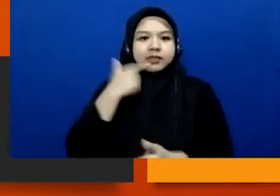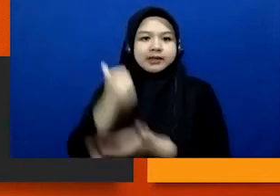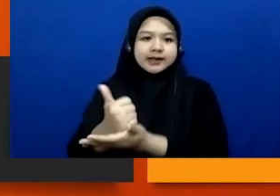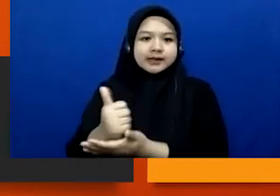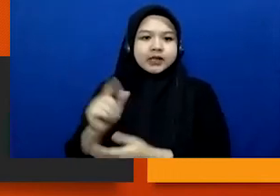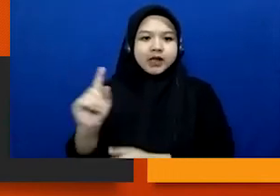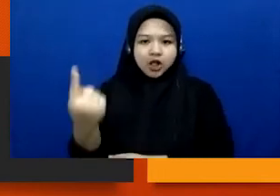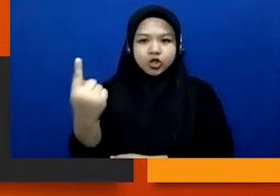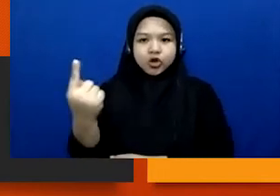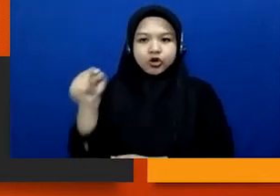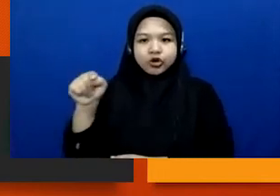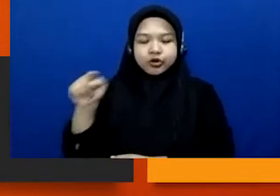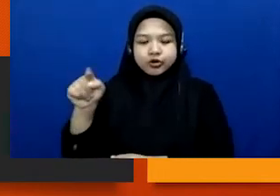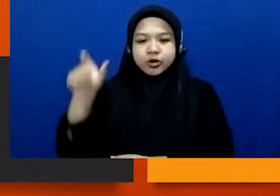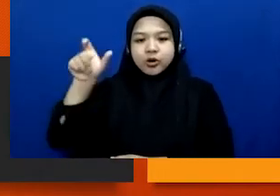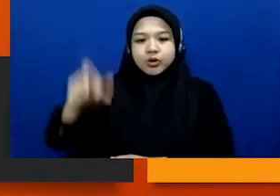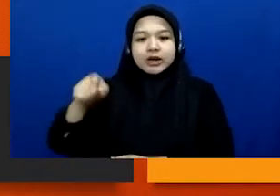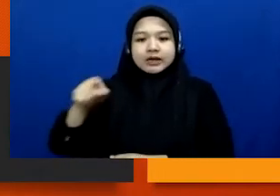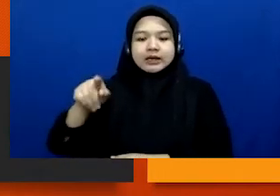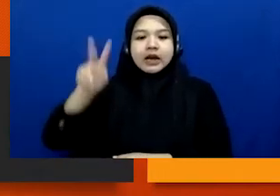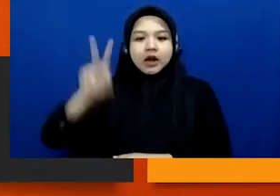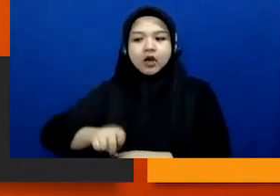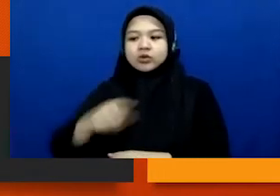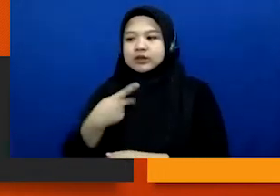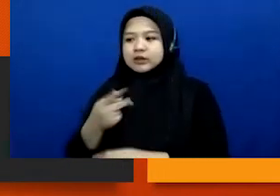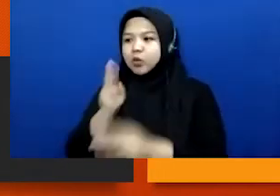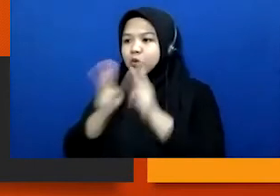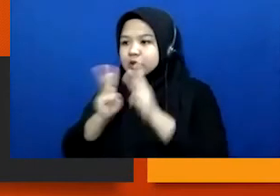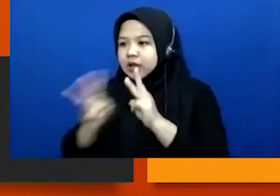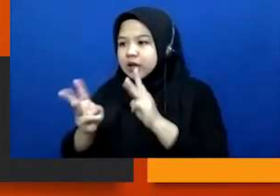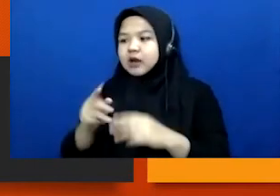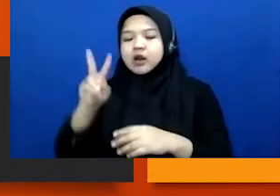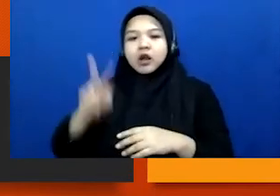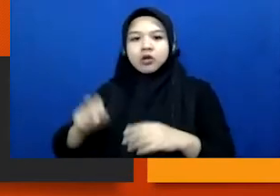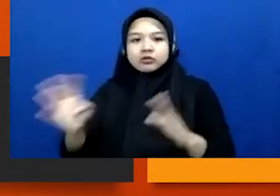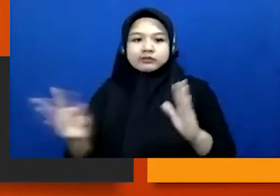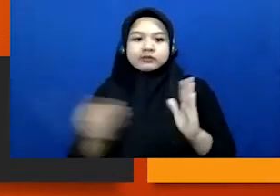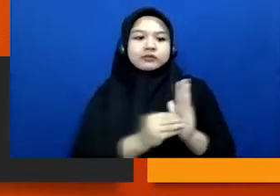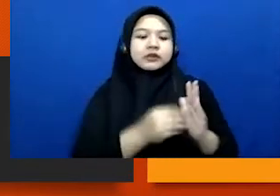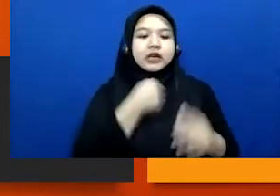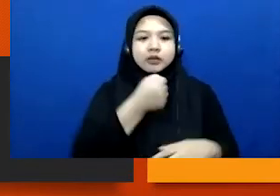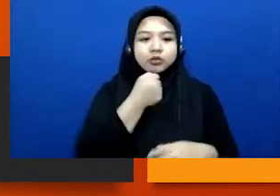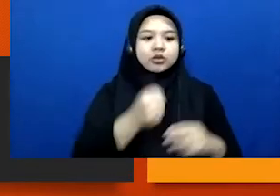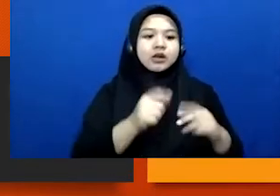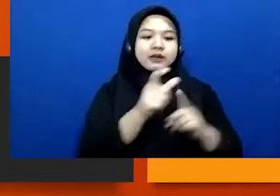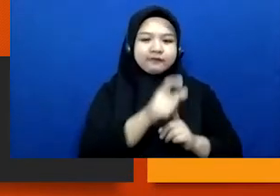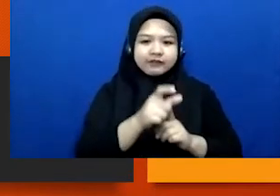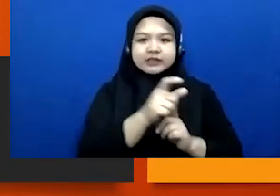aktor yang dia harus diwawancarai dan diungkap dalam sebuah peliputan investigasi